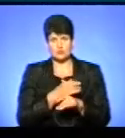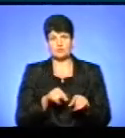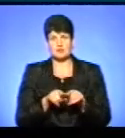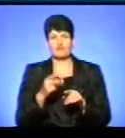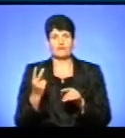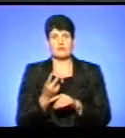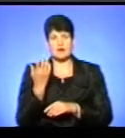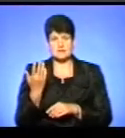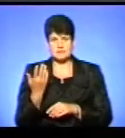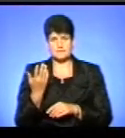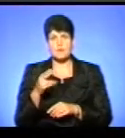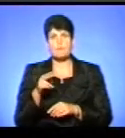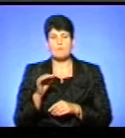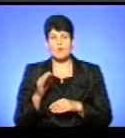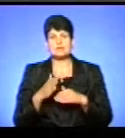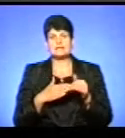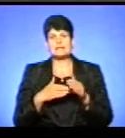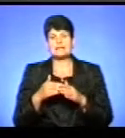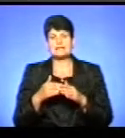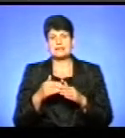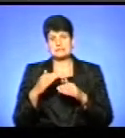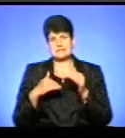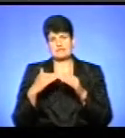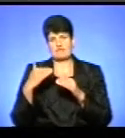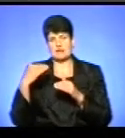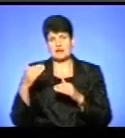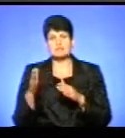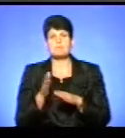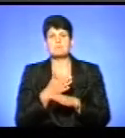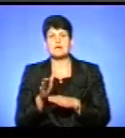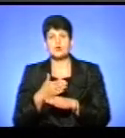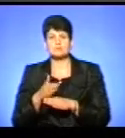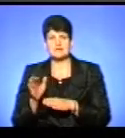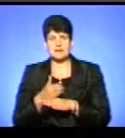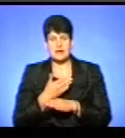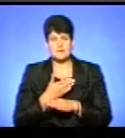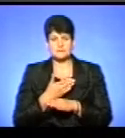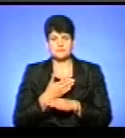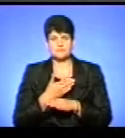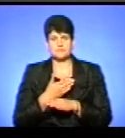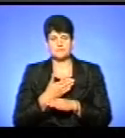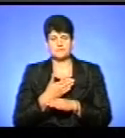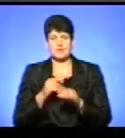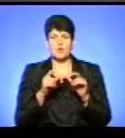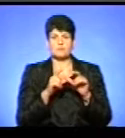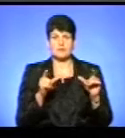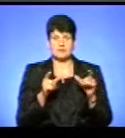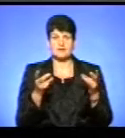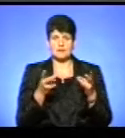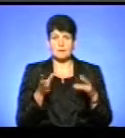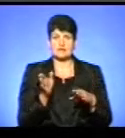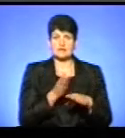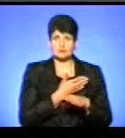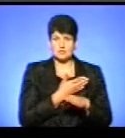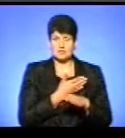два рази. По класифікації ми трошки розподіляємо об'єкти, які підлягають демонтажу.